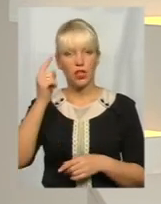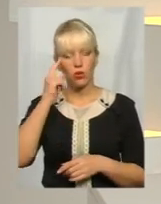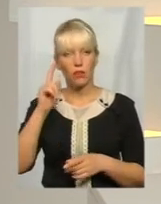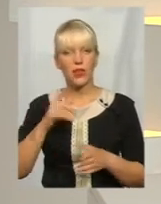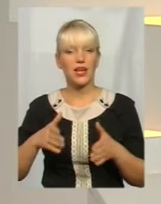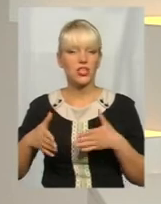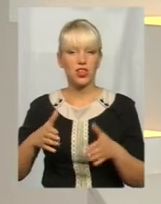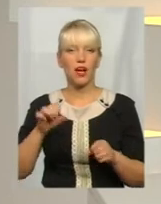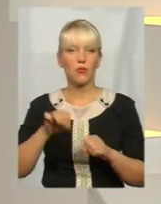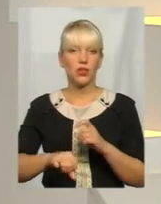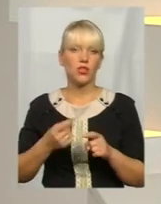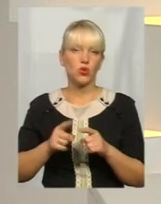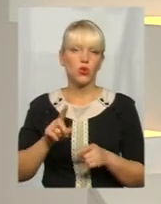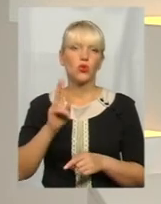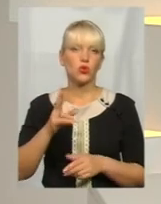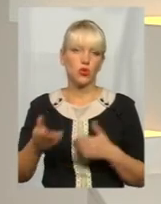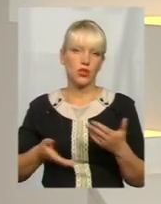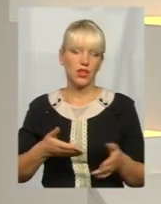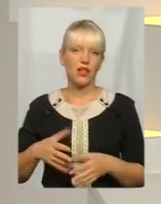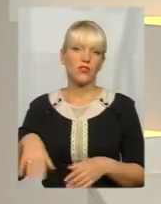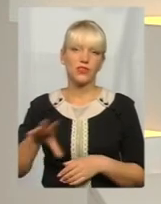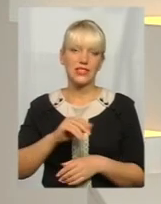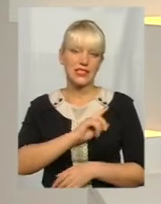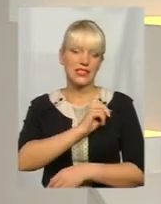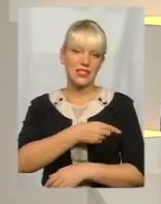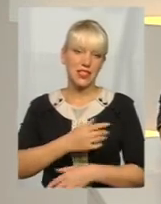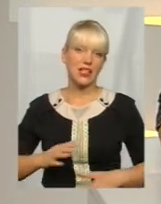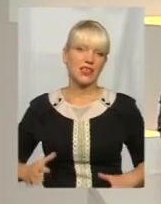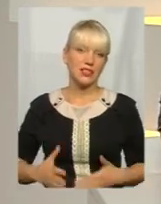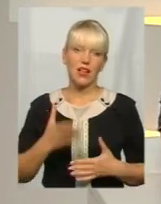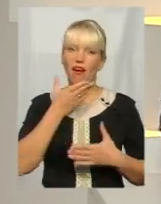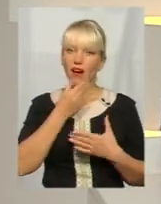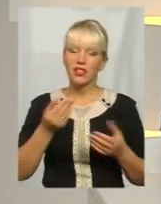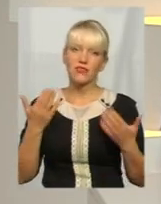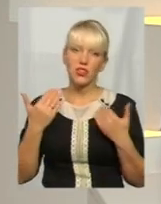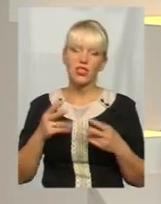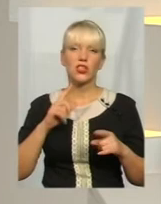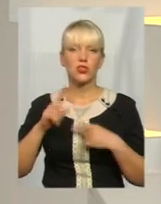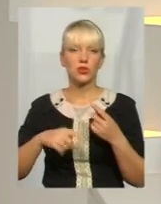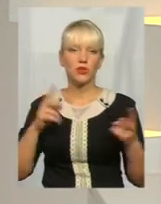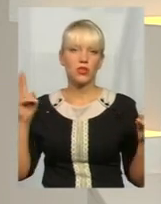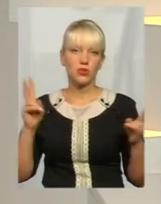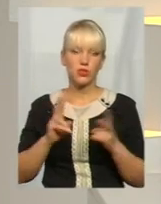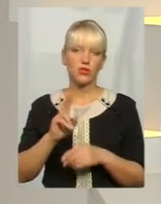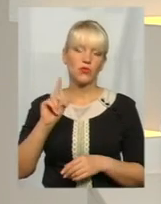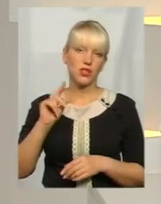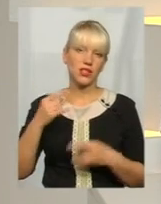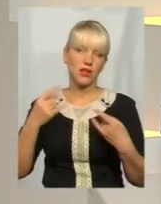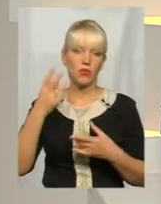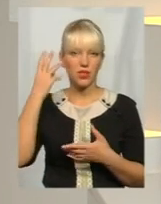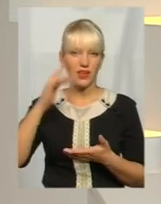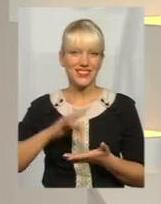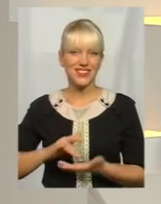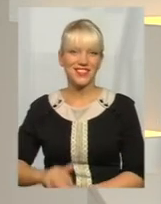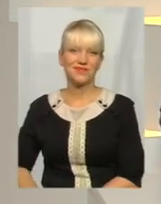подолає той, хто йде. Отож, всім сили на снаги, гарних вихідних. Зустрінемося у понеділок на каналі «Поділля